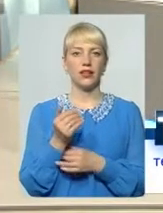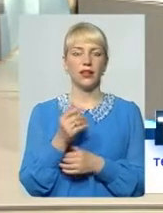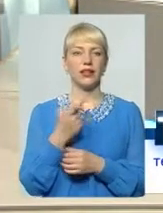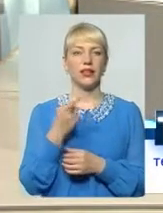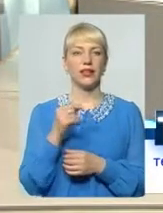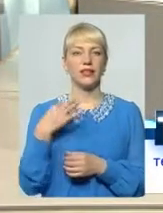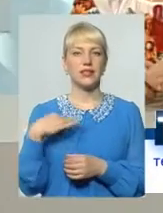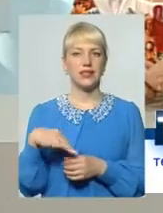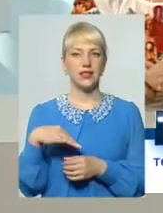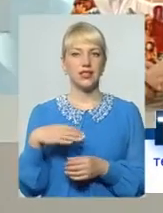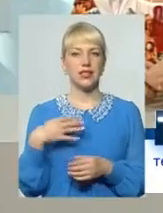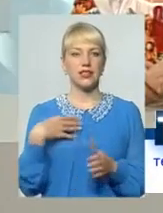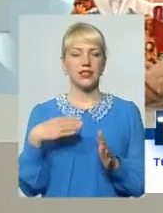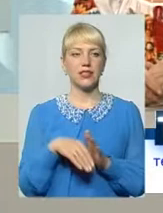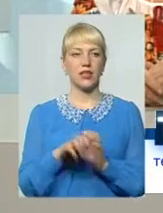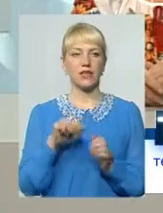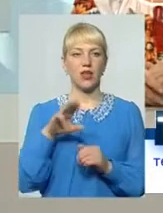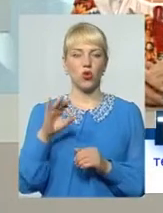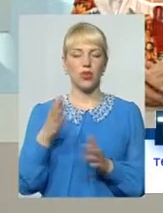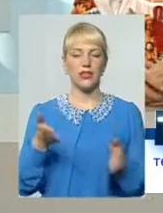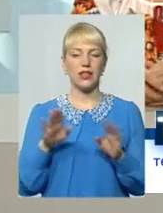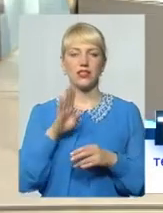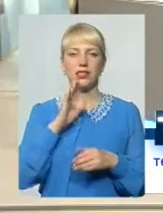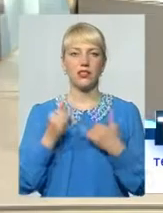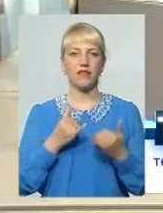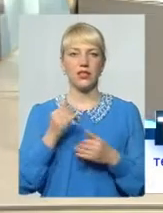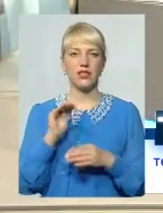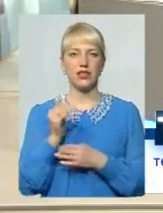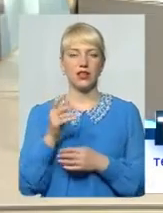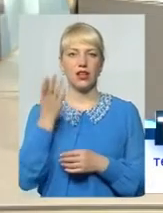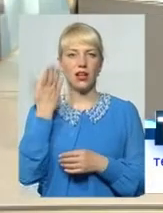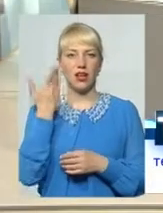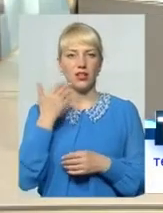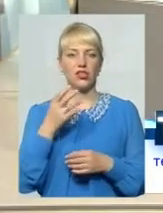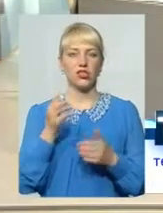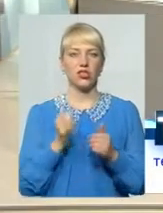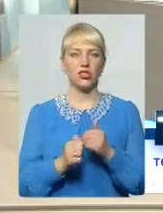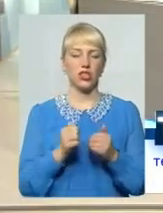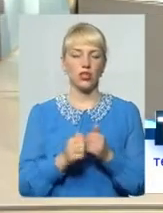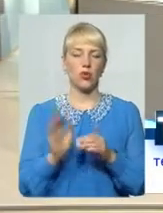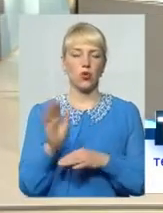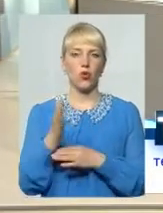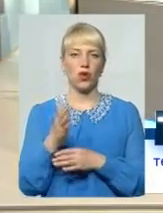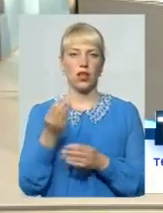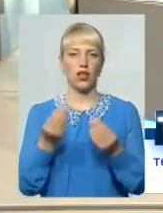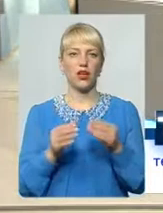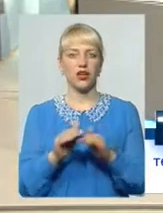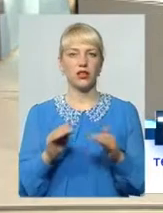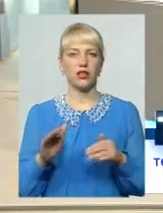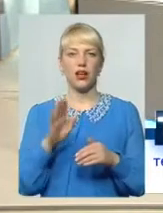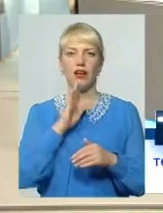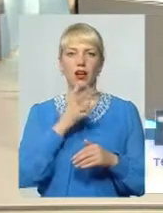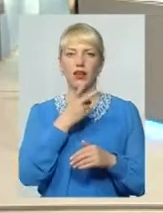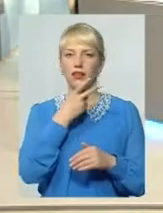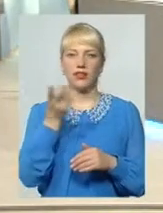Залишилась невістка і маленька дитинка Раніше вони часто гуляли, брали з дітками А зараз її